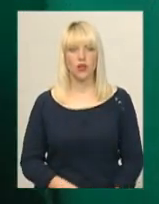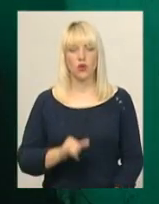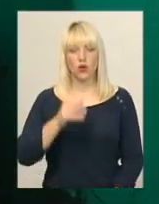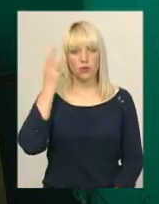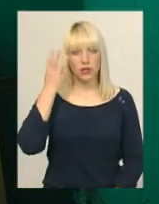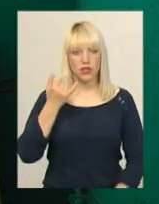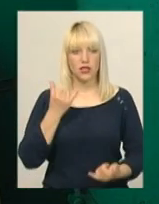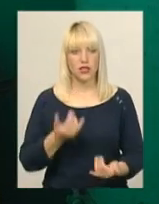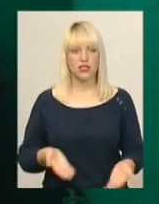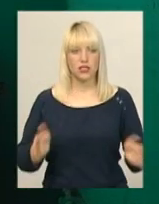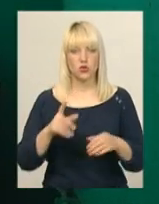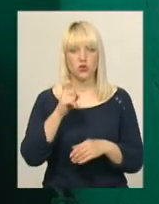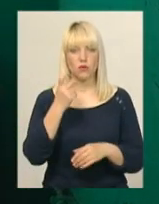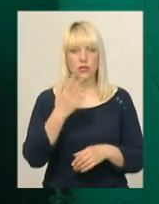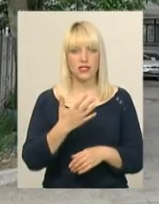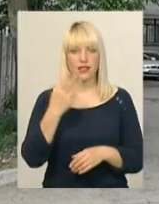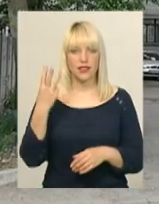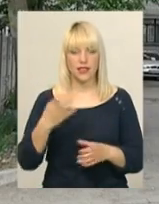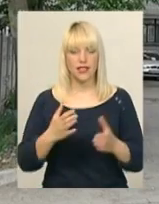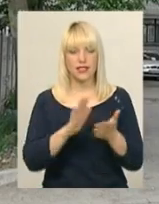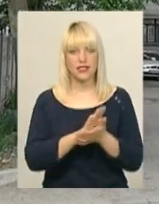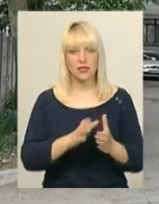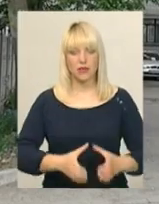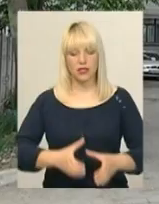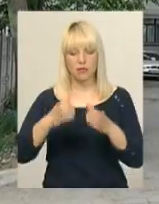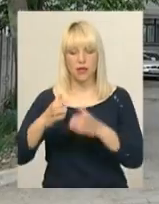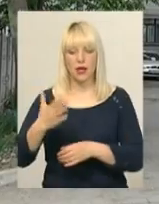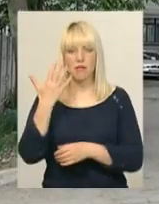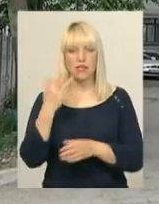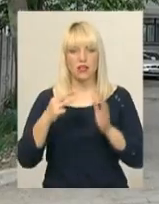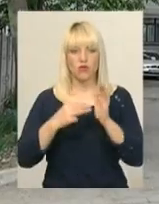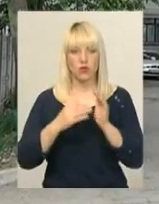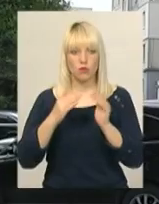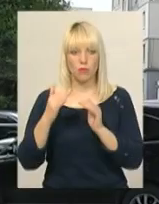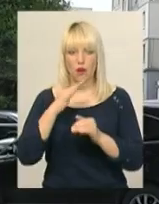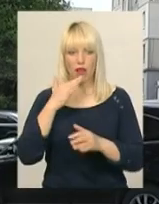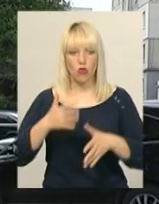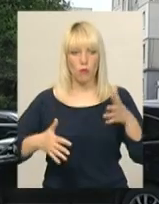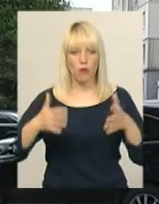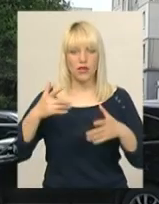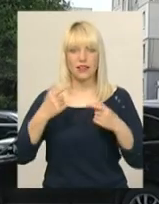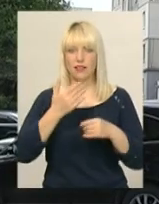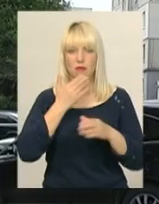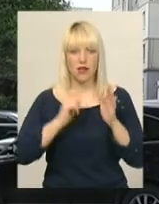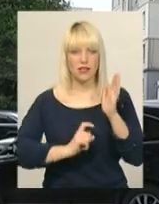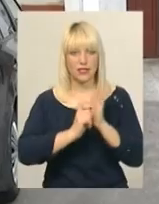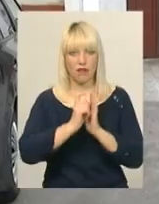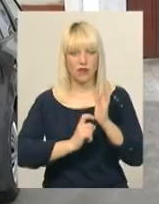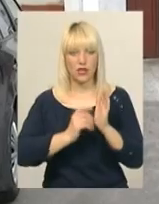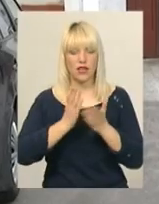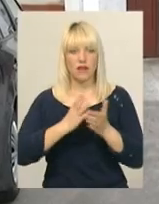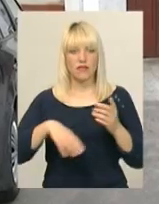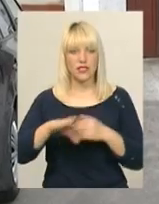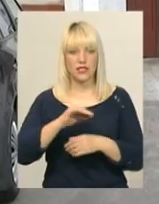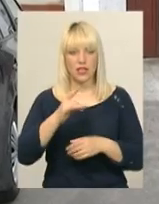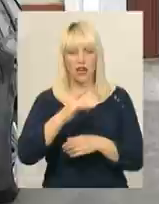нині залишилося 153 сміттєпроводи у 58 будинках. Багатоповерхівки, де їх поки не заварили, є в усіх мікрорайонах